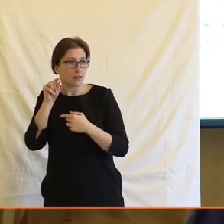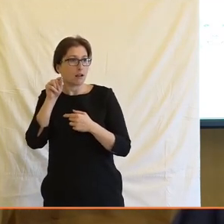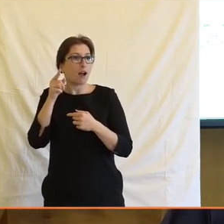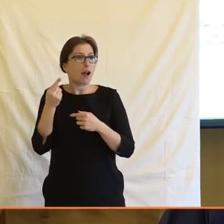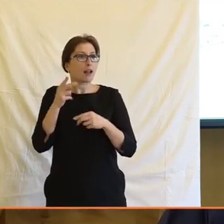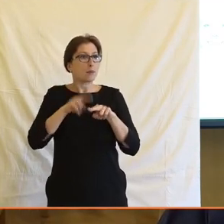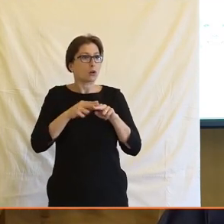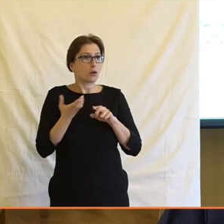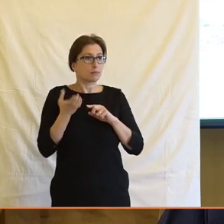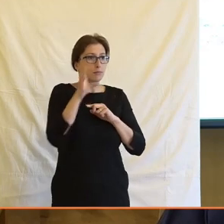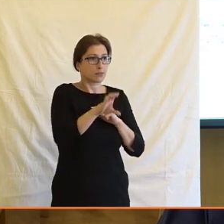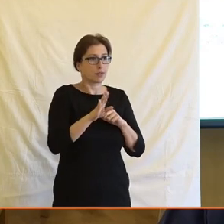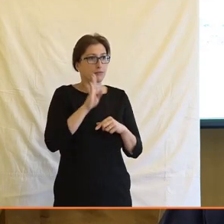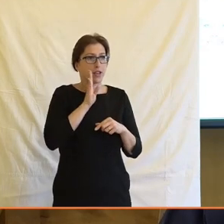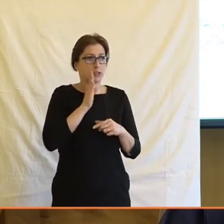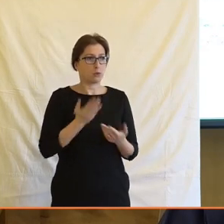Děkuji.